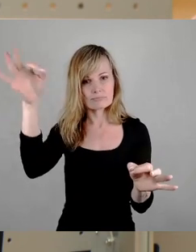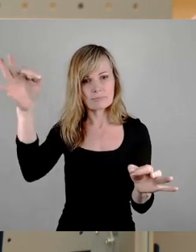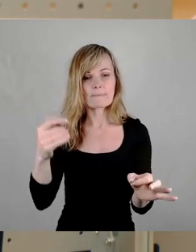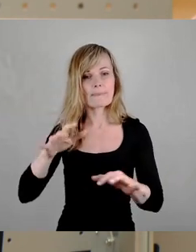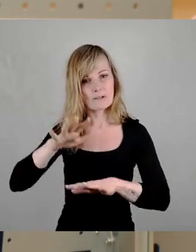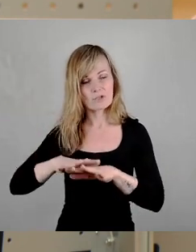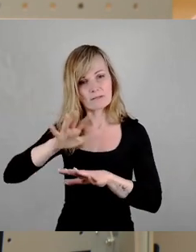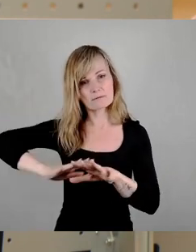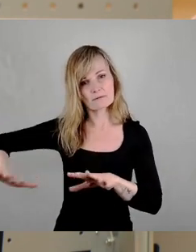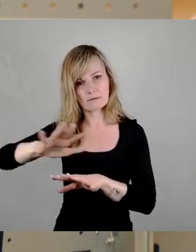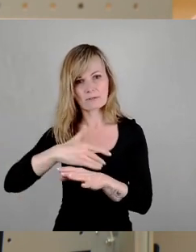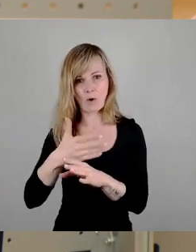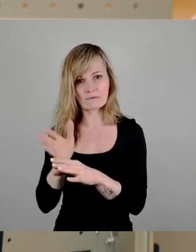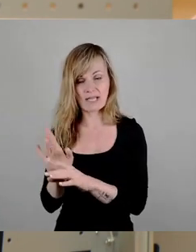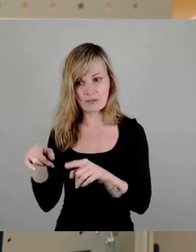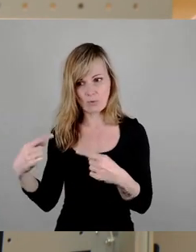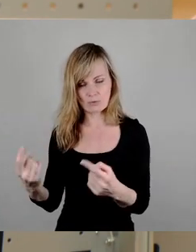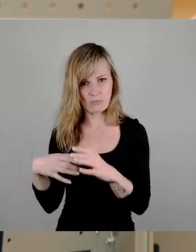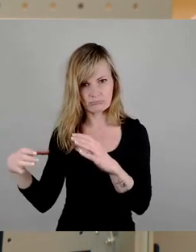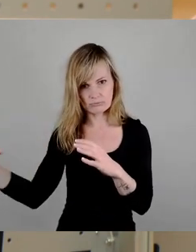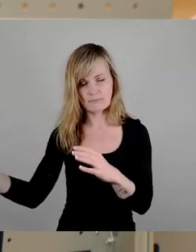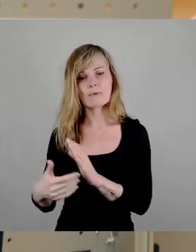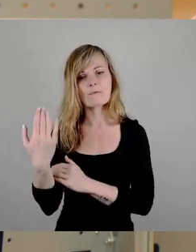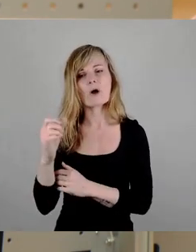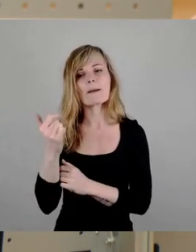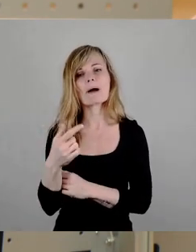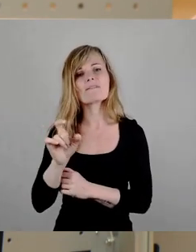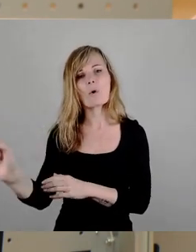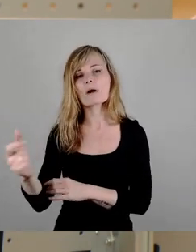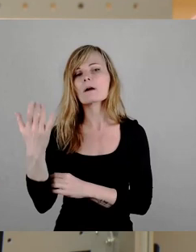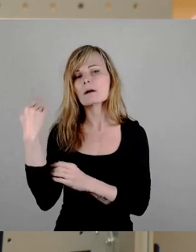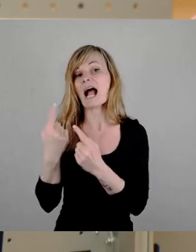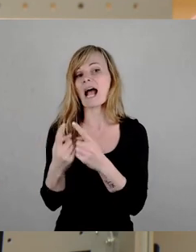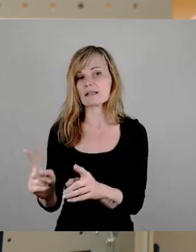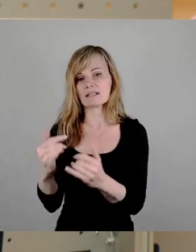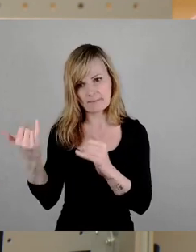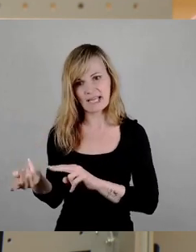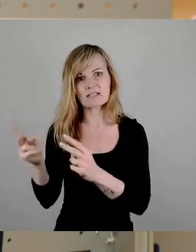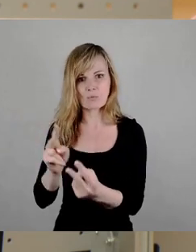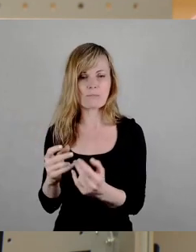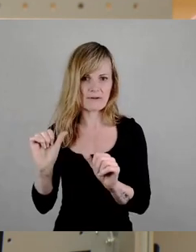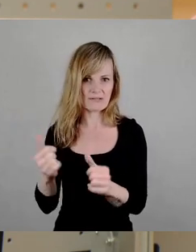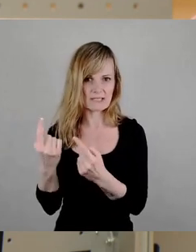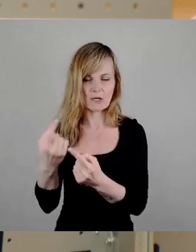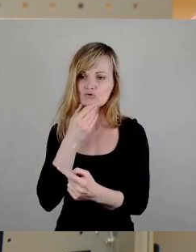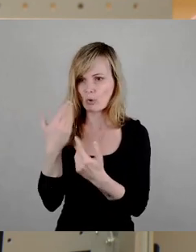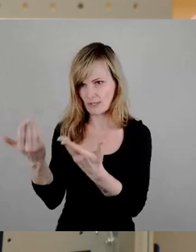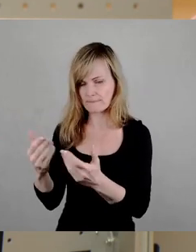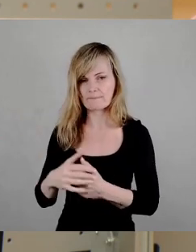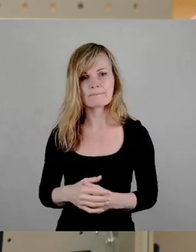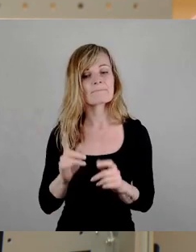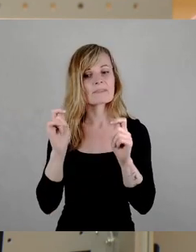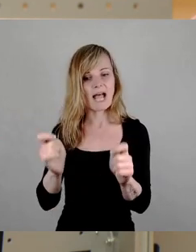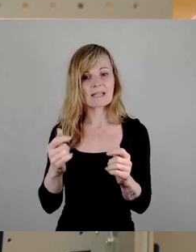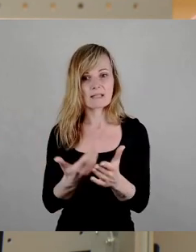verteilt untergebracht werden. Das klang vor ein paar Wochen noch ein bisschen anders. Aber schön, dass die Einsicht da ist. So, jetzt zu dem Antrag, die wir uns vorliegen,